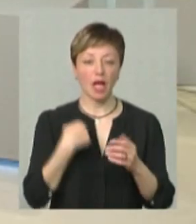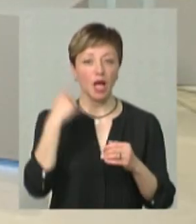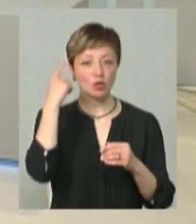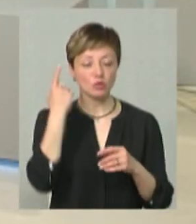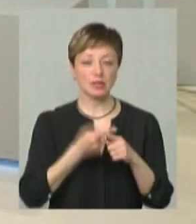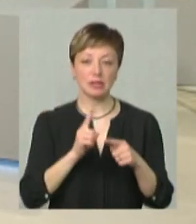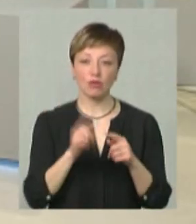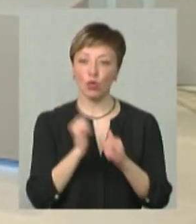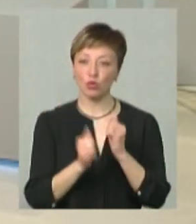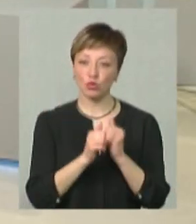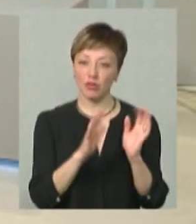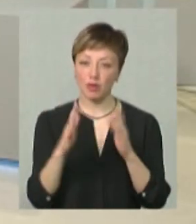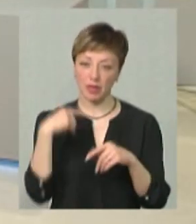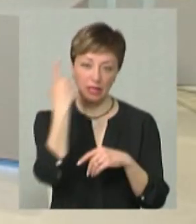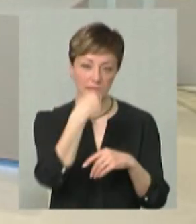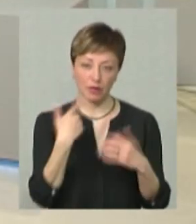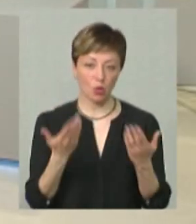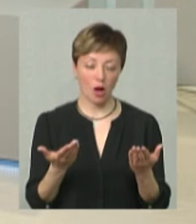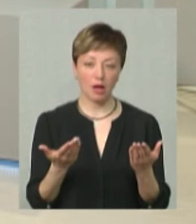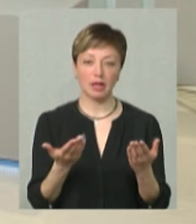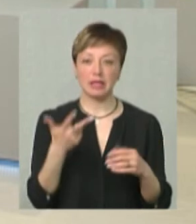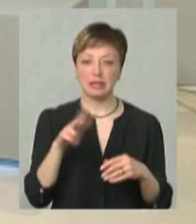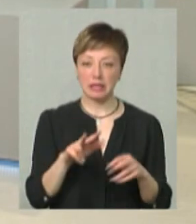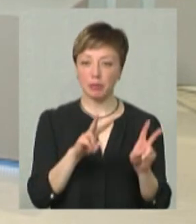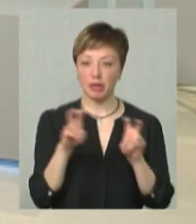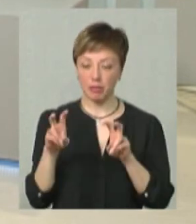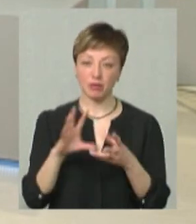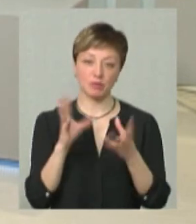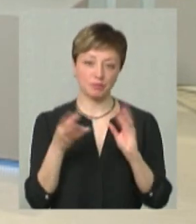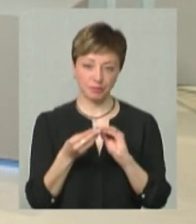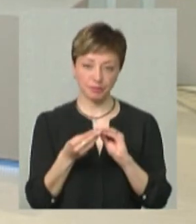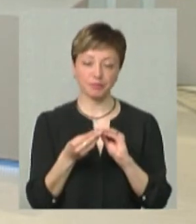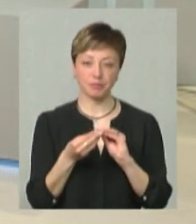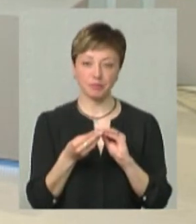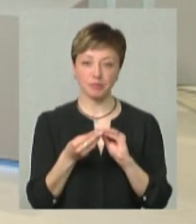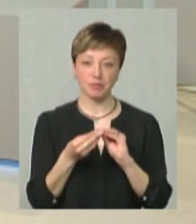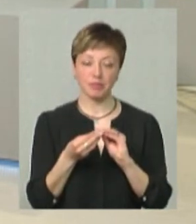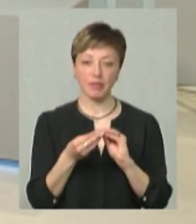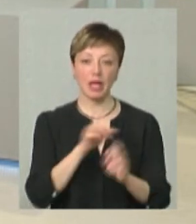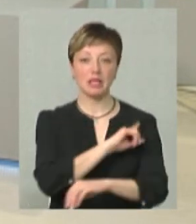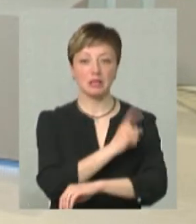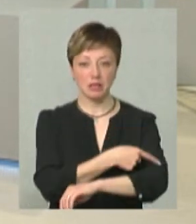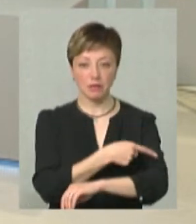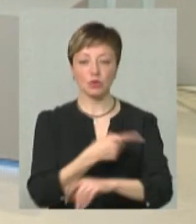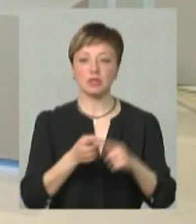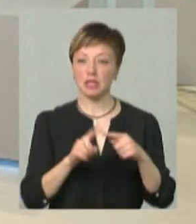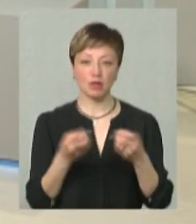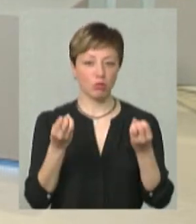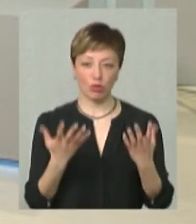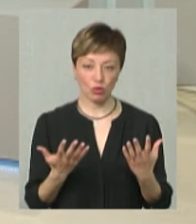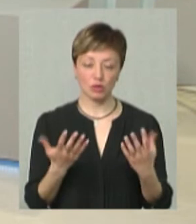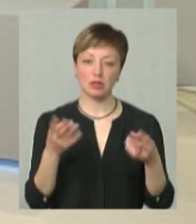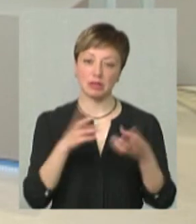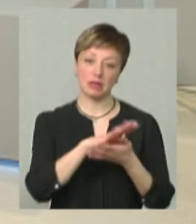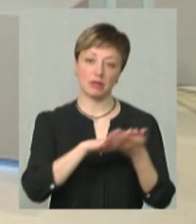думаю, що це в кожному випадку індивідуально. Тобто, три предмети, в общем-то, пройти інтенсивно – це не так просто.